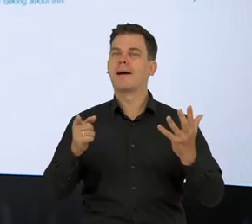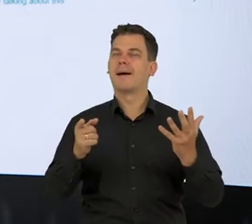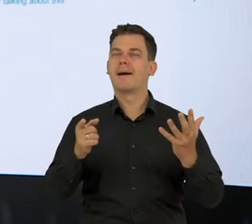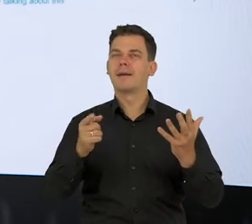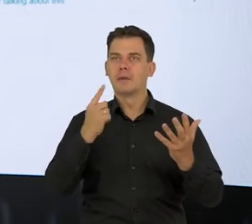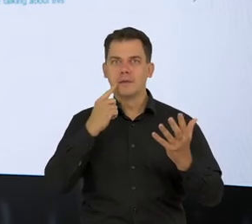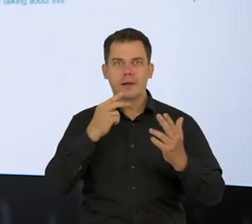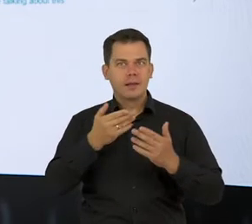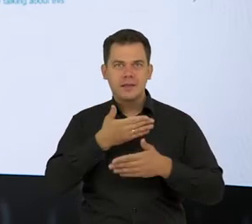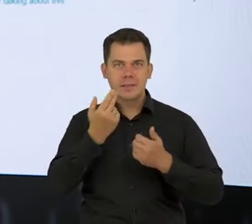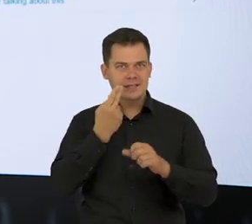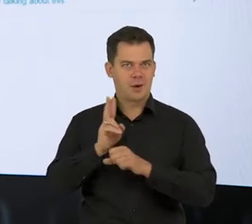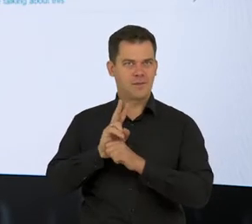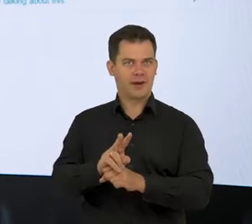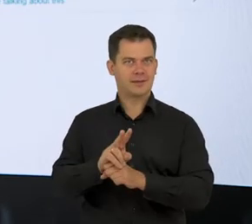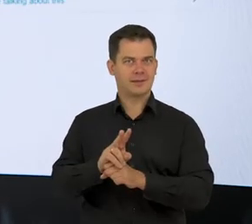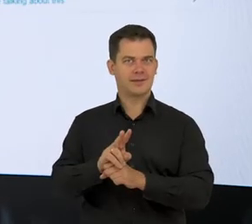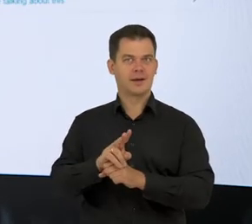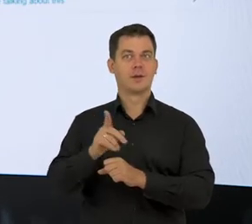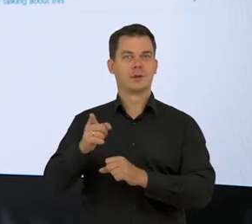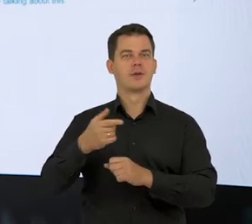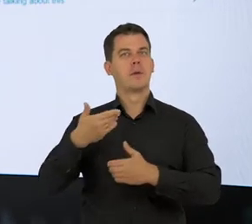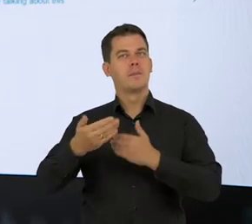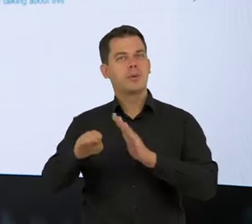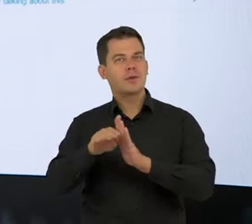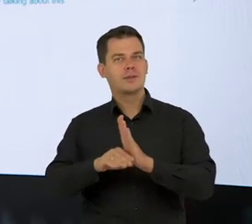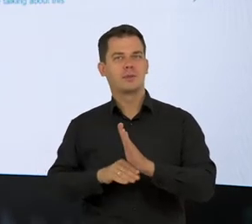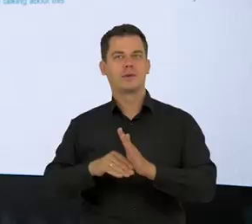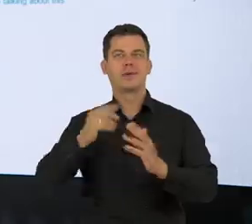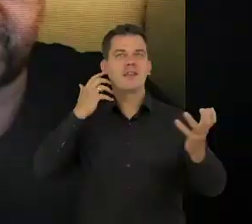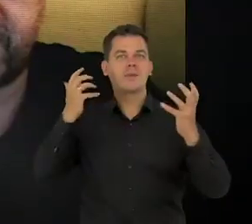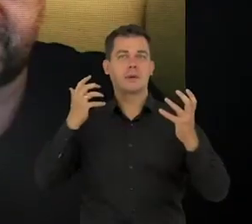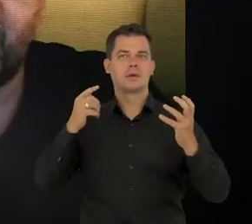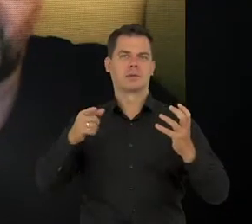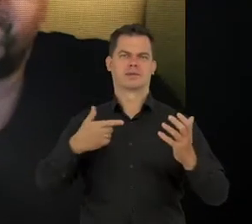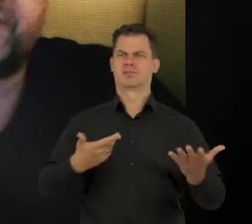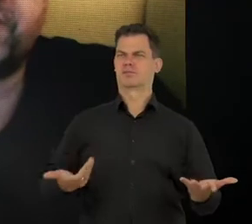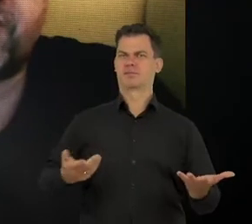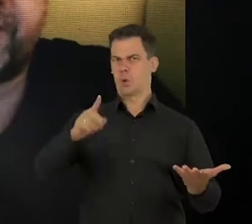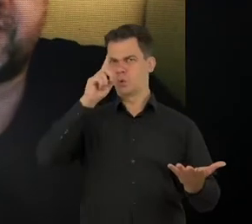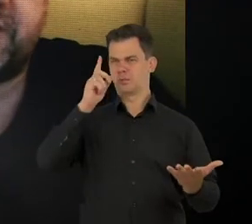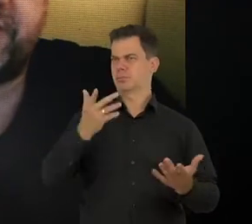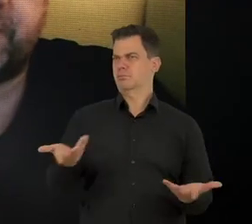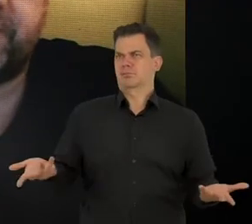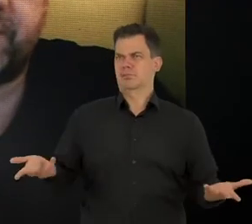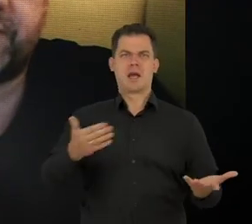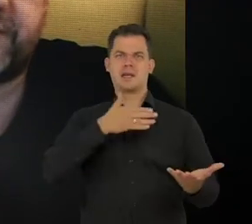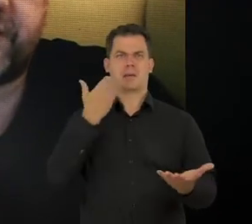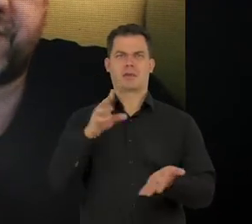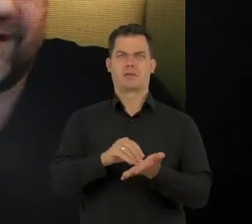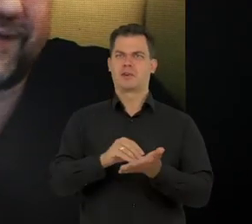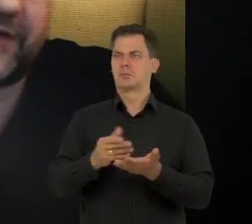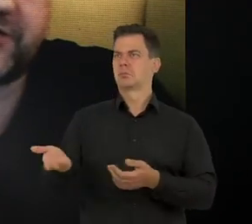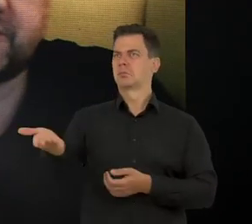podejścia i brak zaufania do procedur zbierania informacji powoduje, że ludzie opierają się na zwykłym swoim